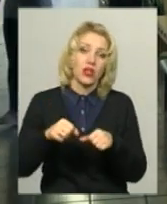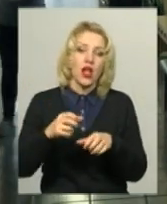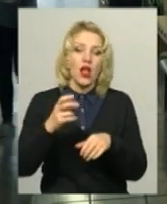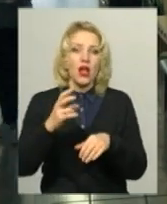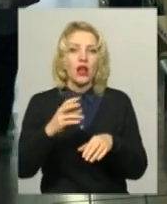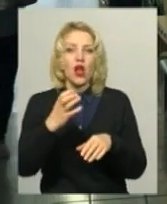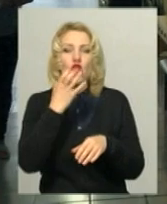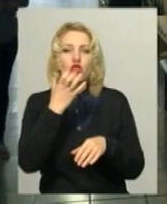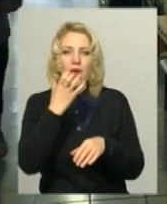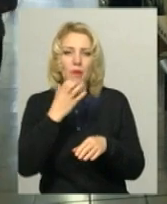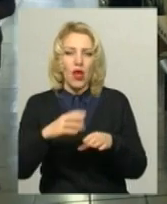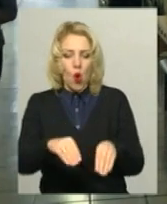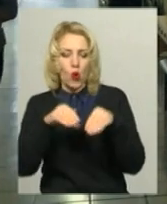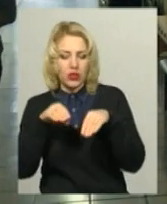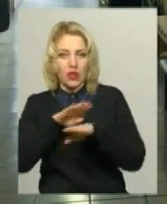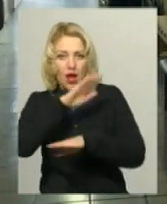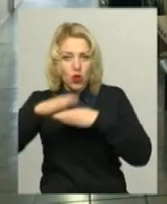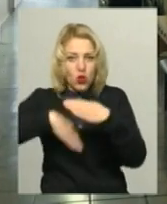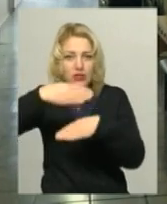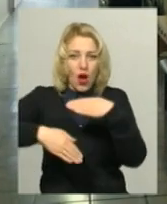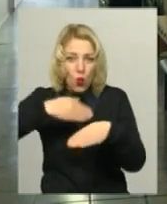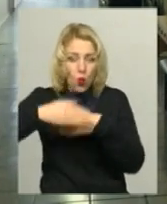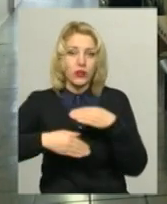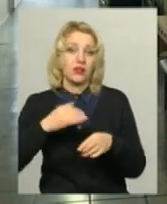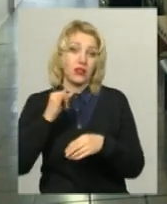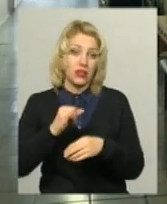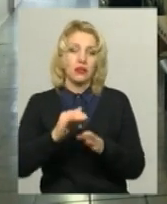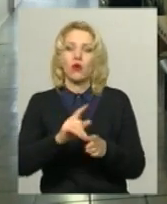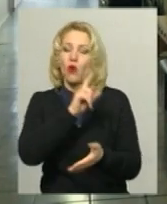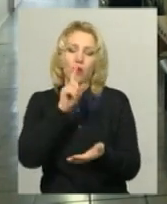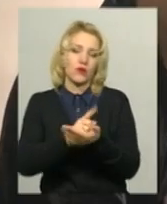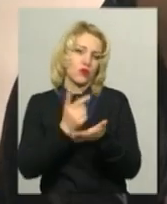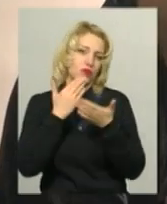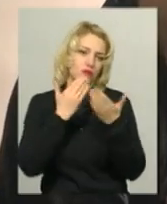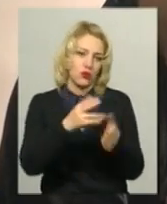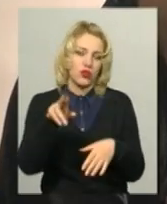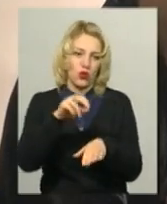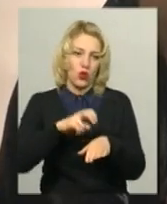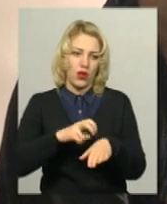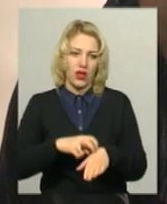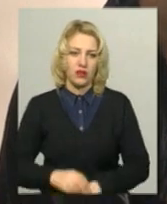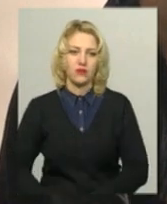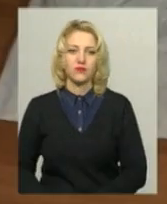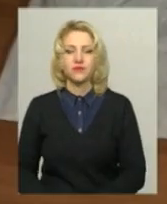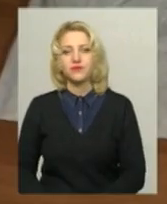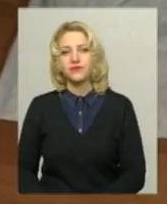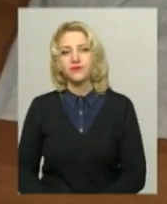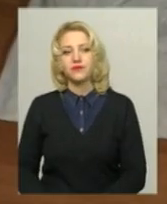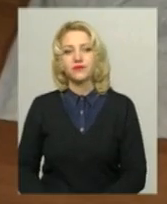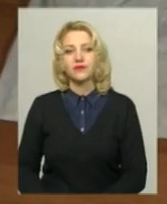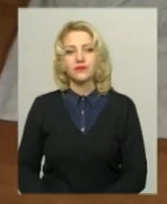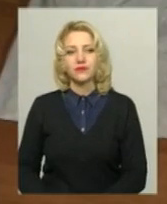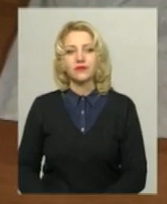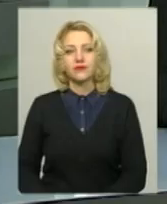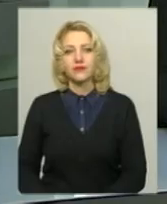одіялом закутити тепле пиття і обов'язково звернутися в лікарню до лікарів. Михайло Жила, Юрій Чорний, новини Поділя,